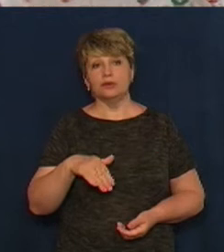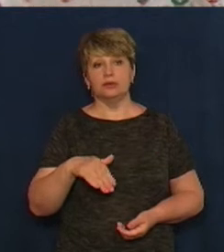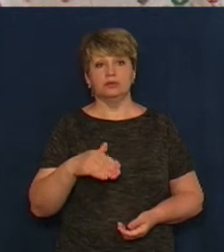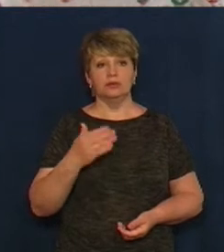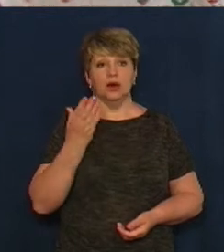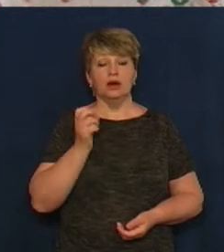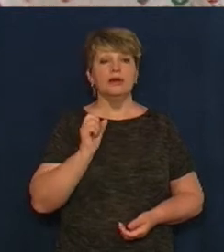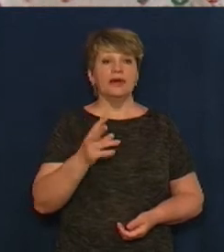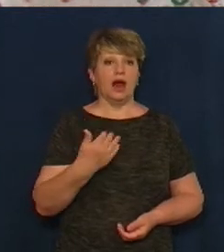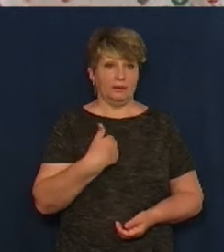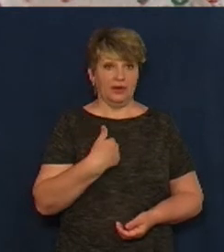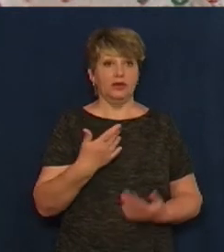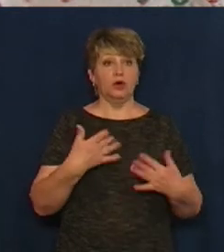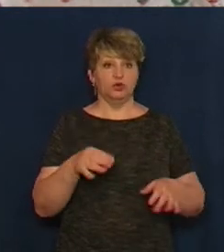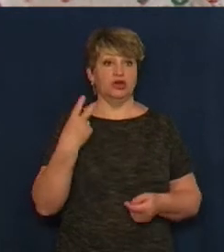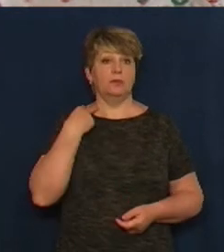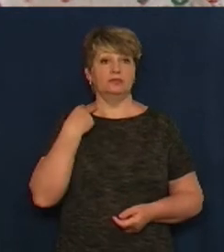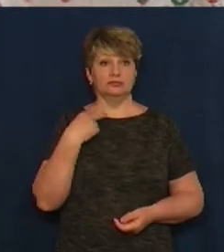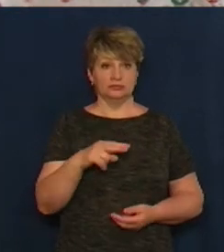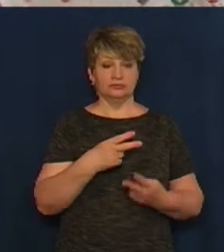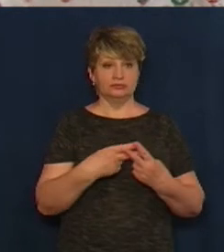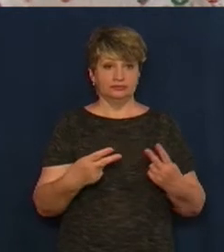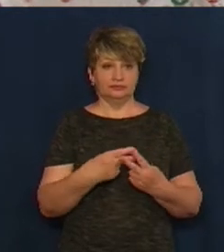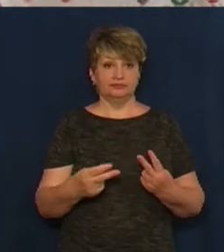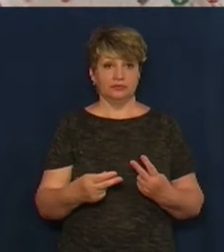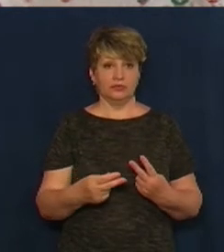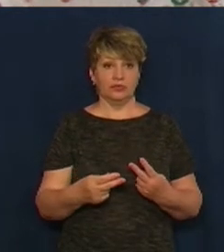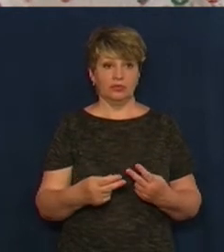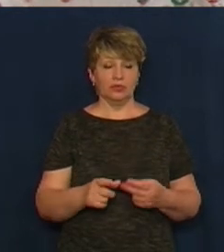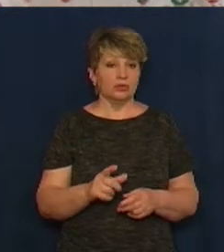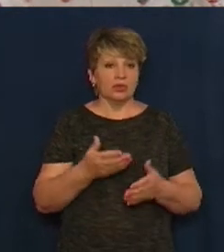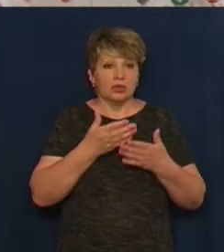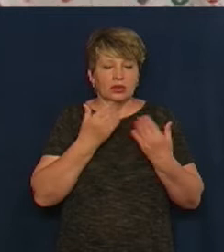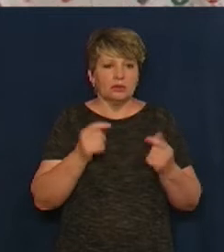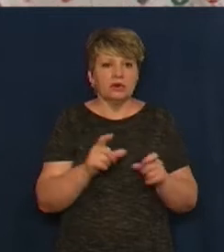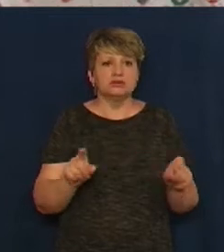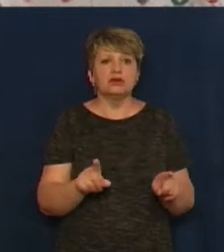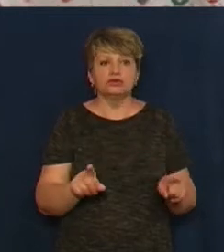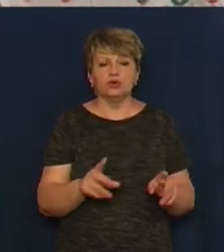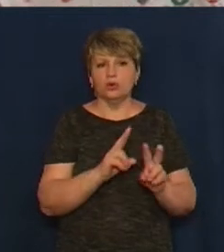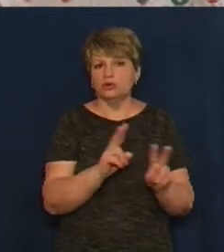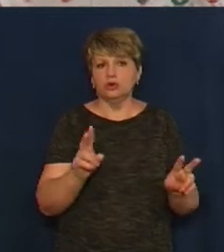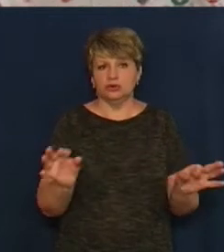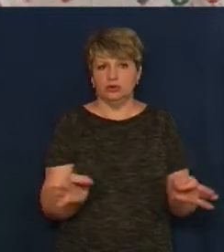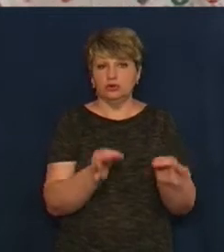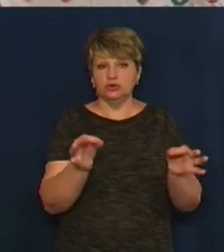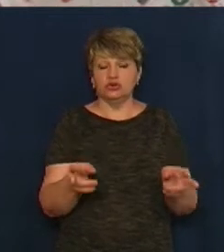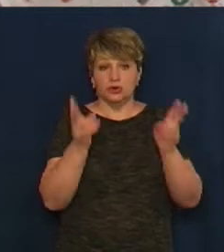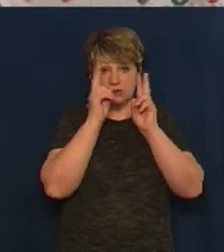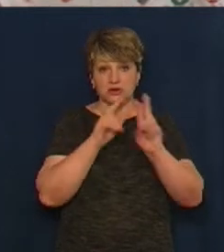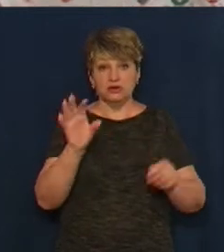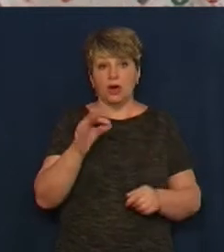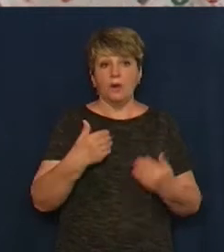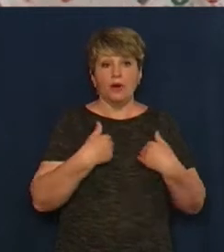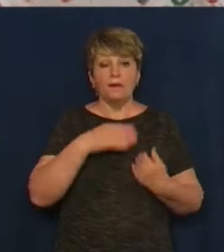посадили. Це ні за що. Ніхто нічого не знав про мене. Навіть мої батьки